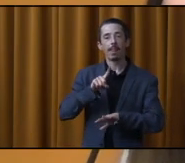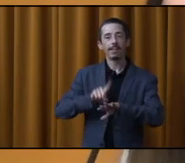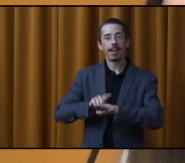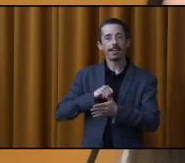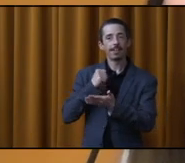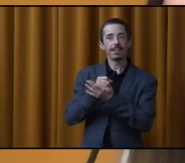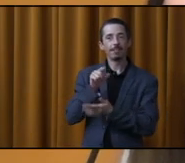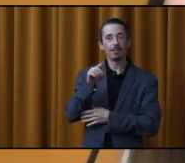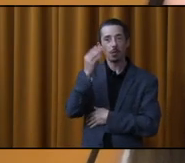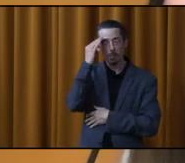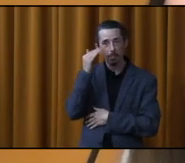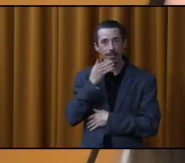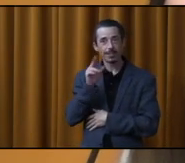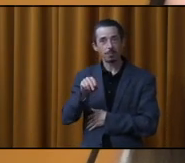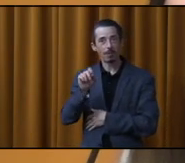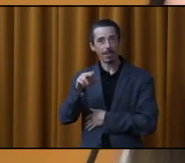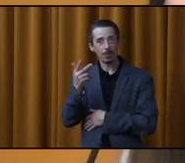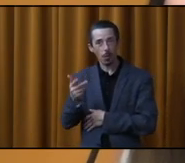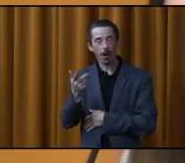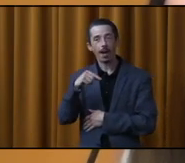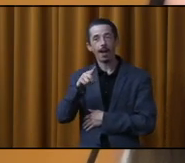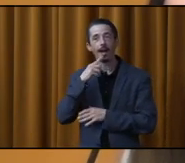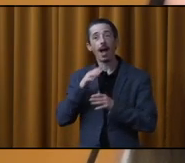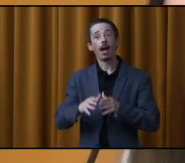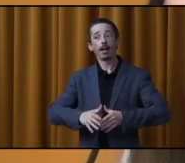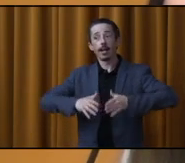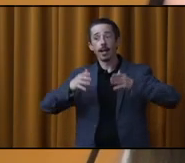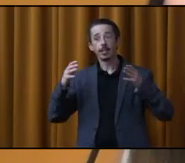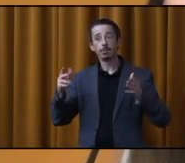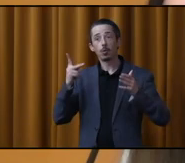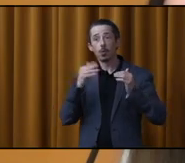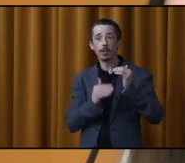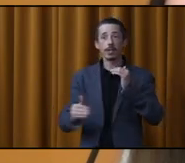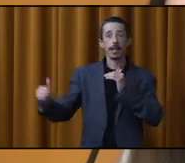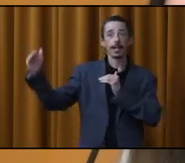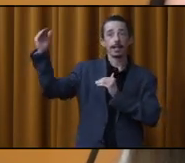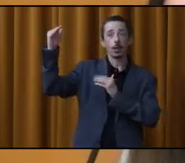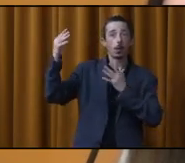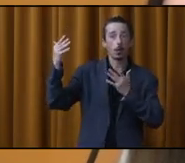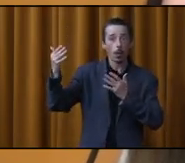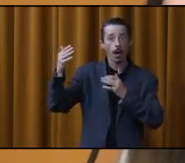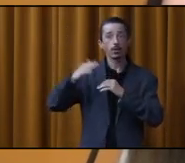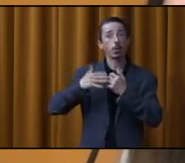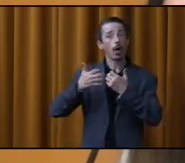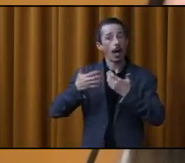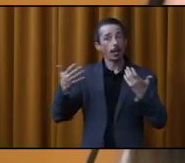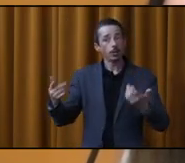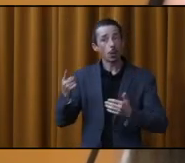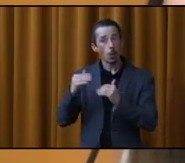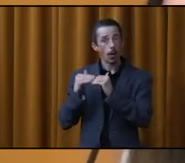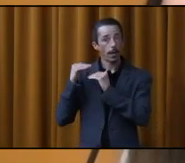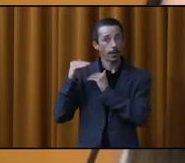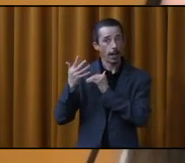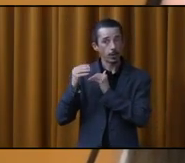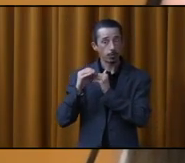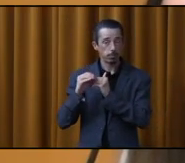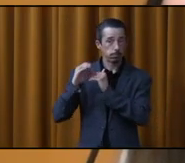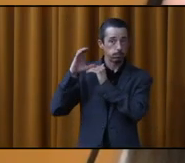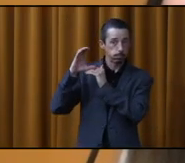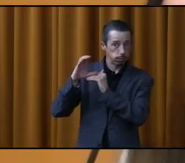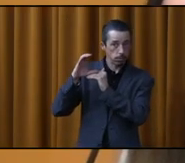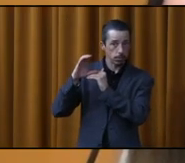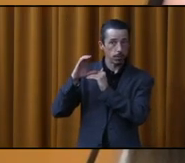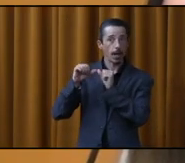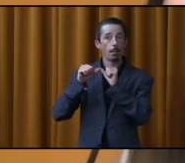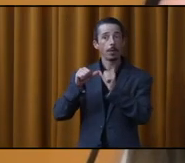du 28 mars 2023 concernant l'agrandissement du deuxième étage au-dessus d'un garage de un étage du bâtiment principal